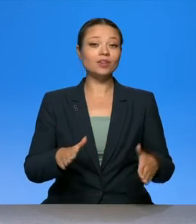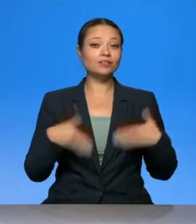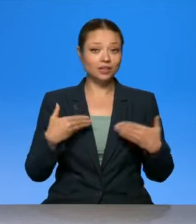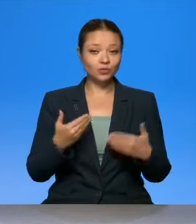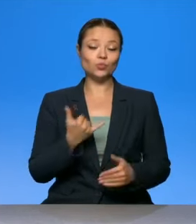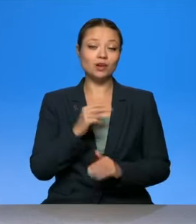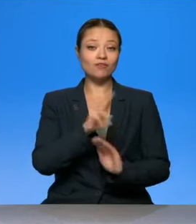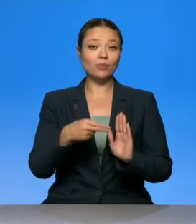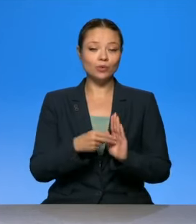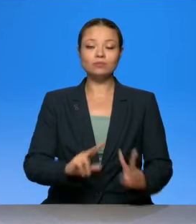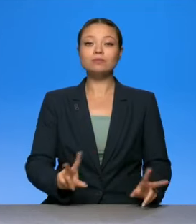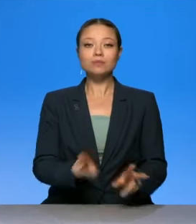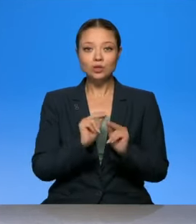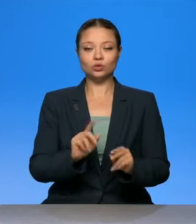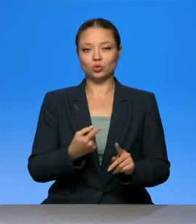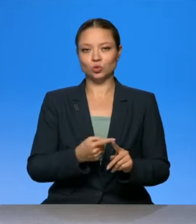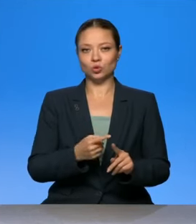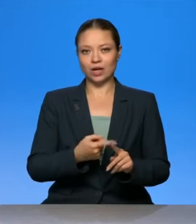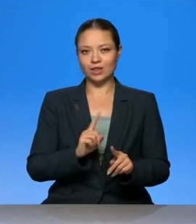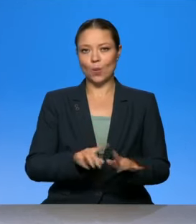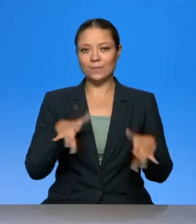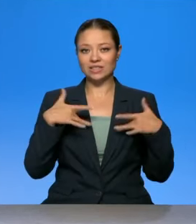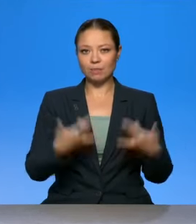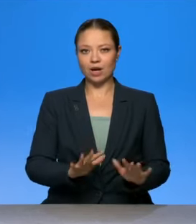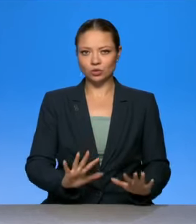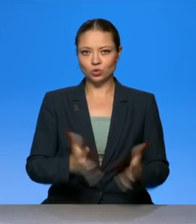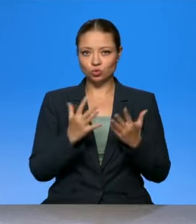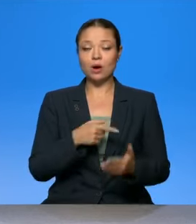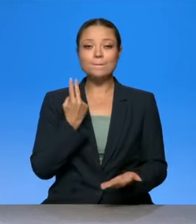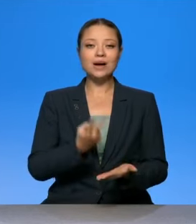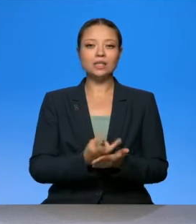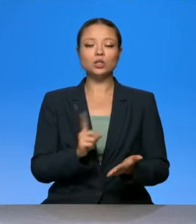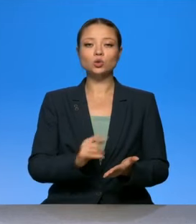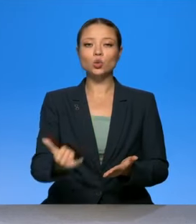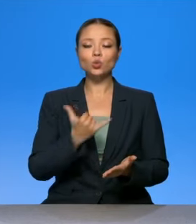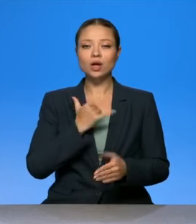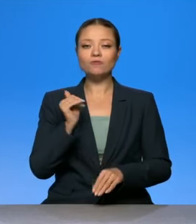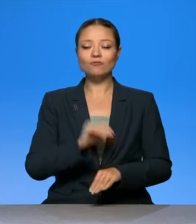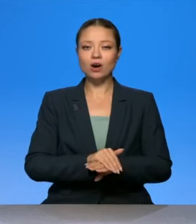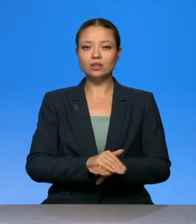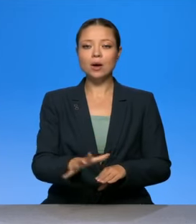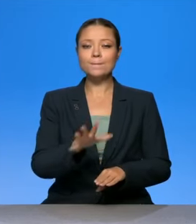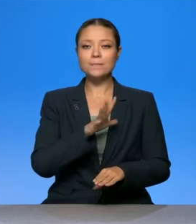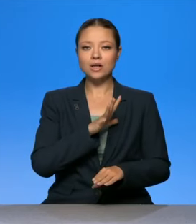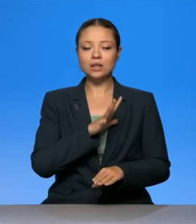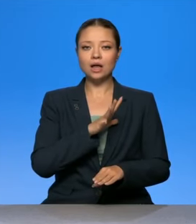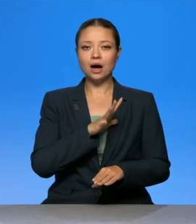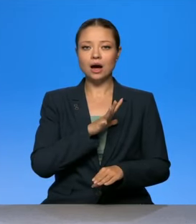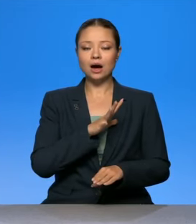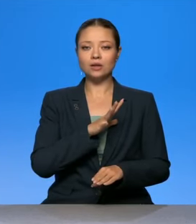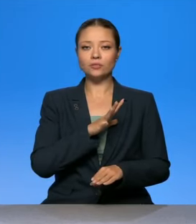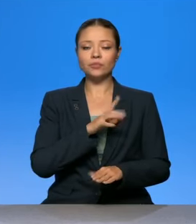богу, что случилось это безобразие. Показало то, что у нас фактически была развалена первичная